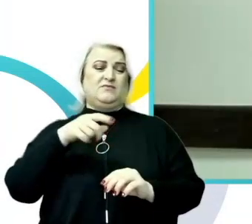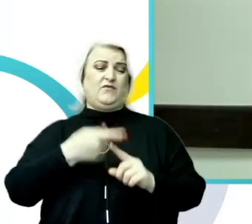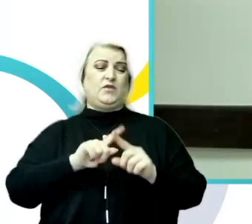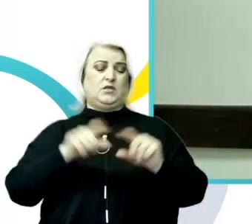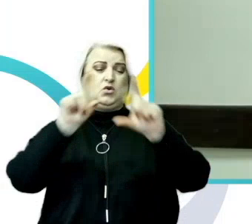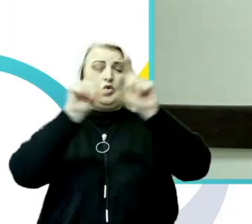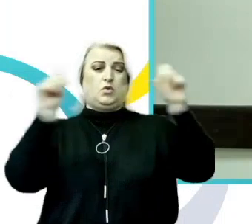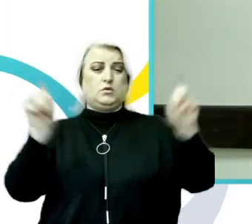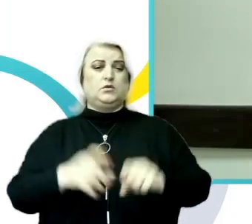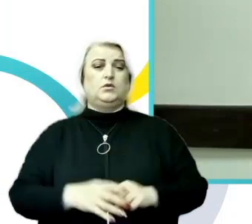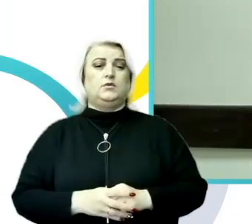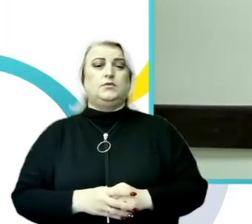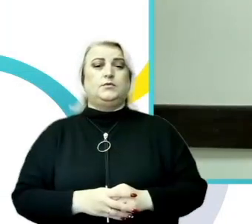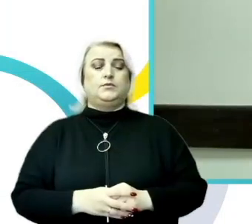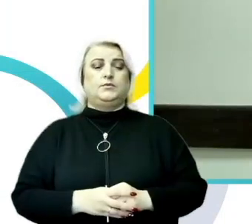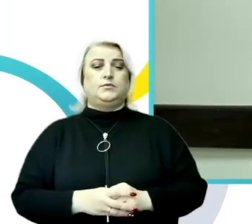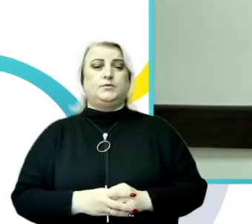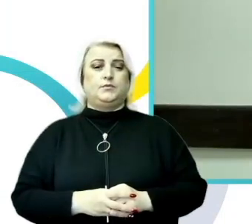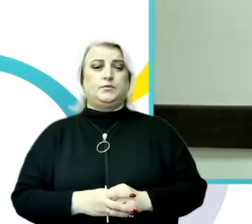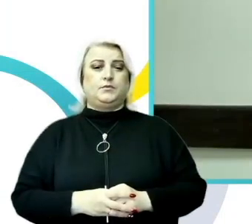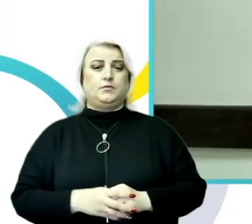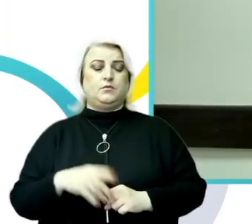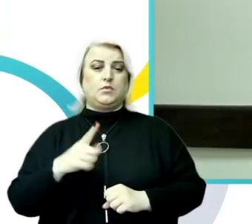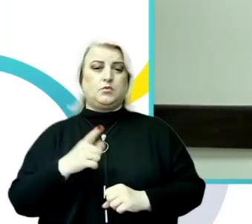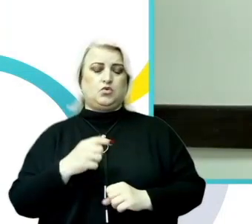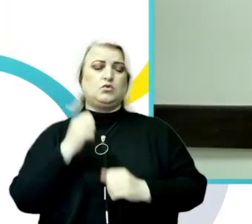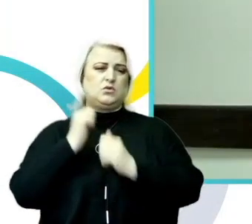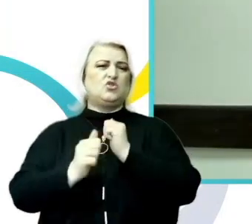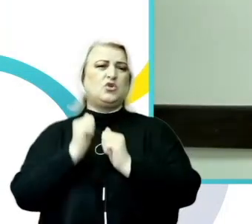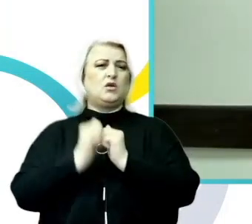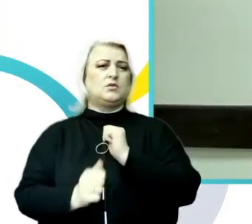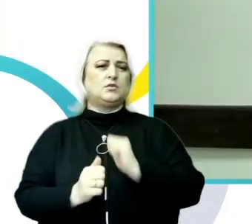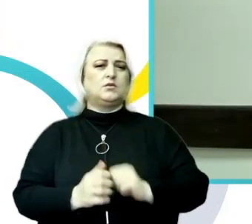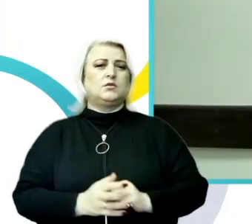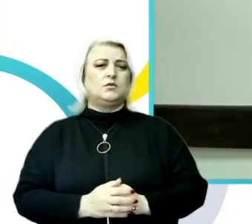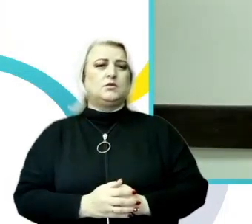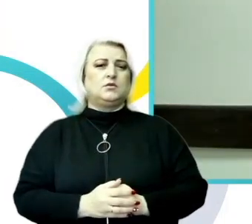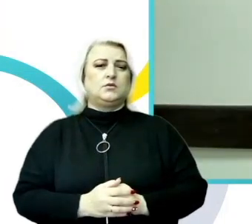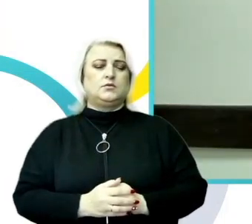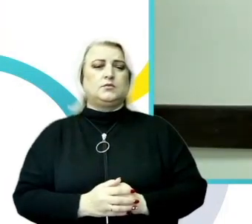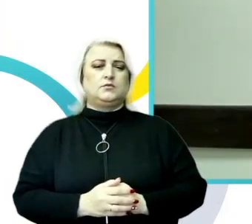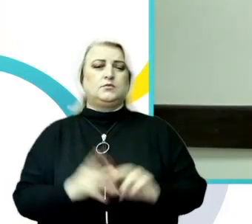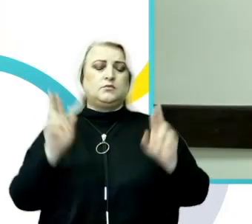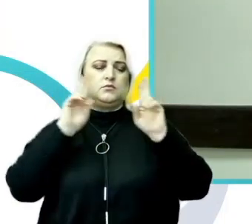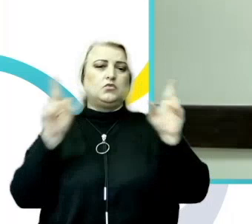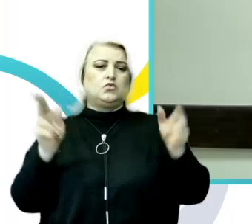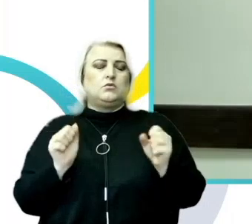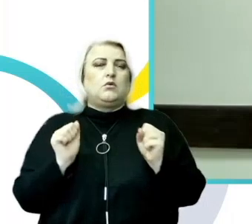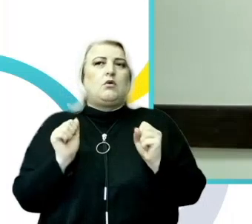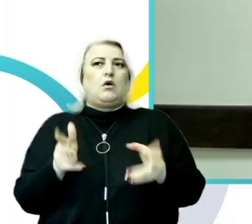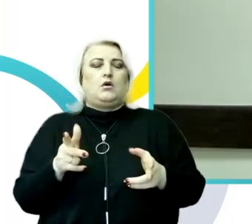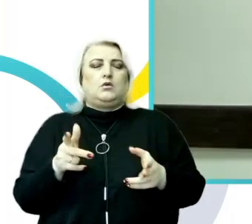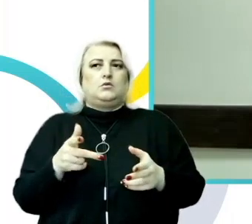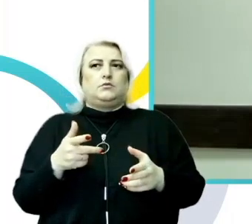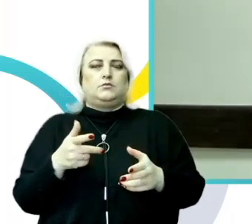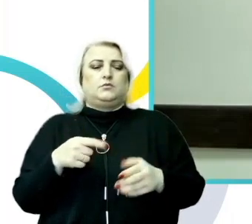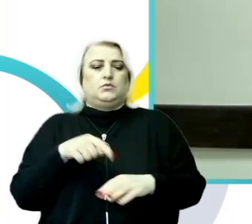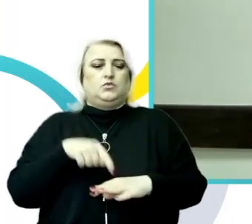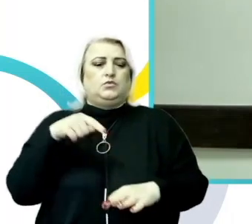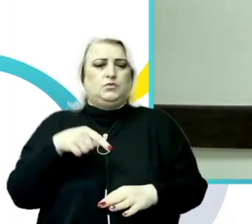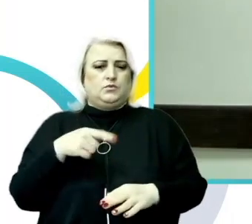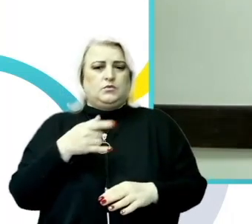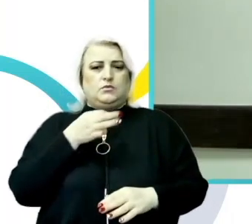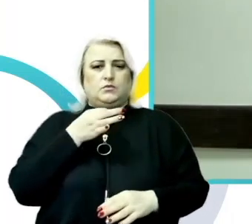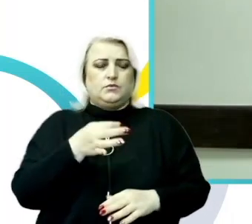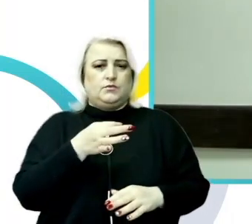de învățământ de toate nivele. Pentru că deseori nu știu cum să reacționeze, să intervină